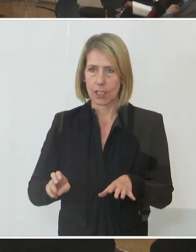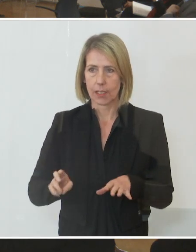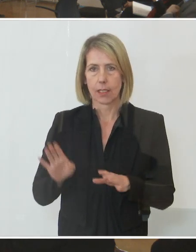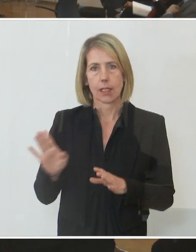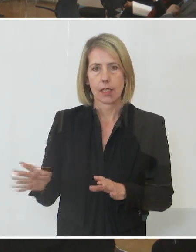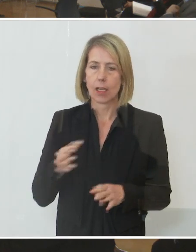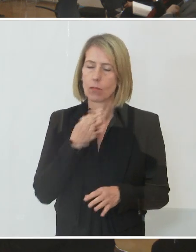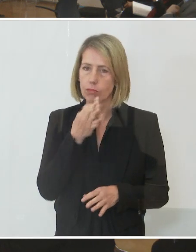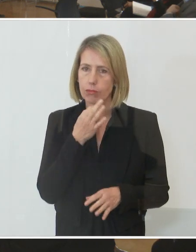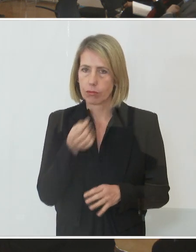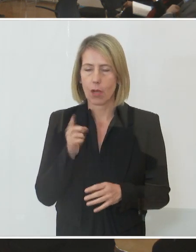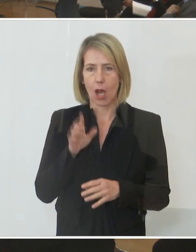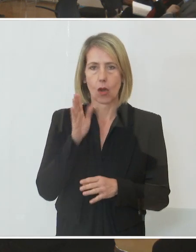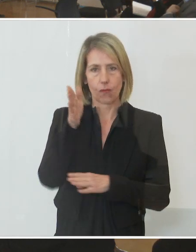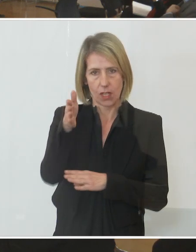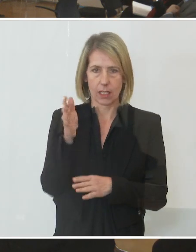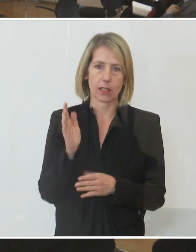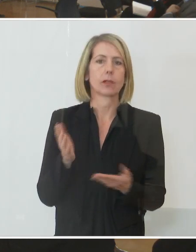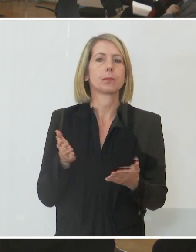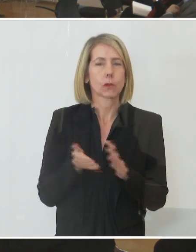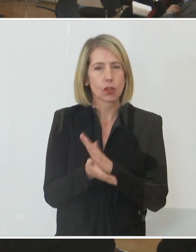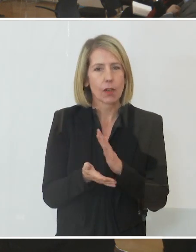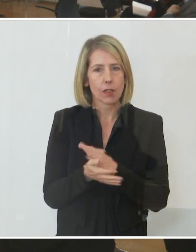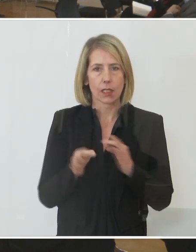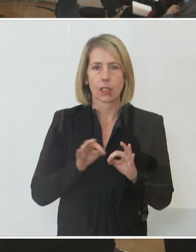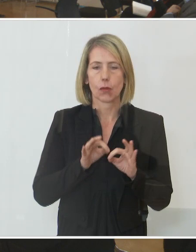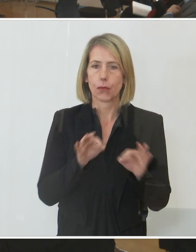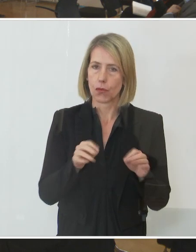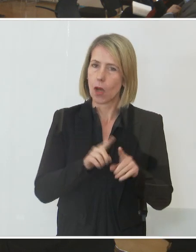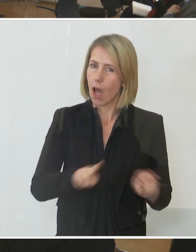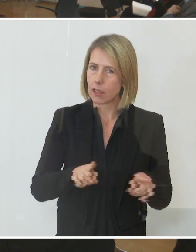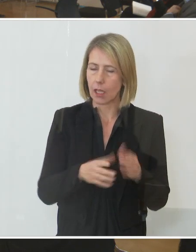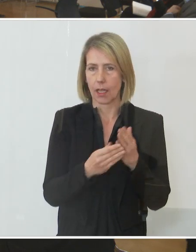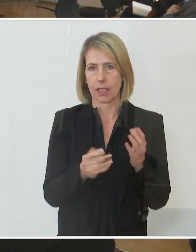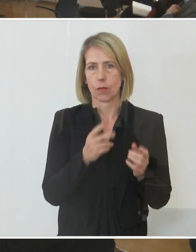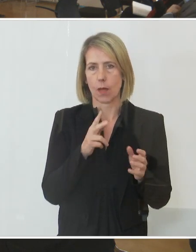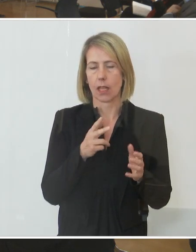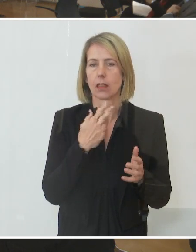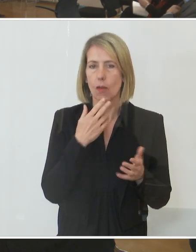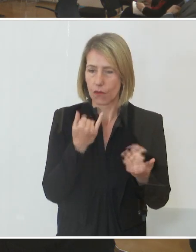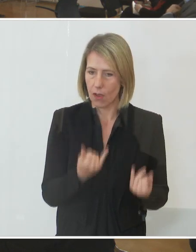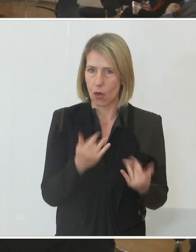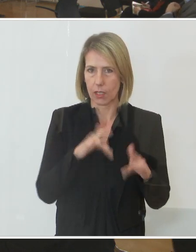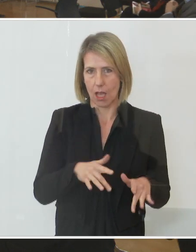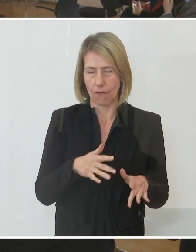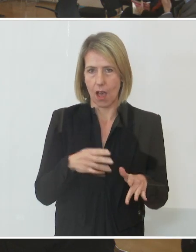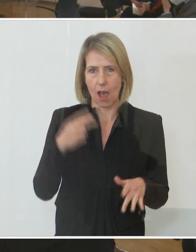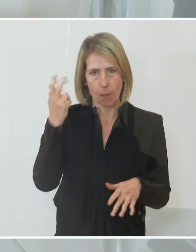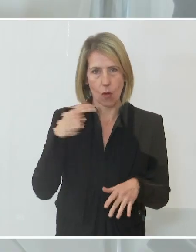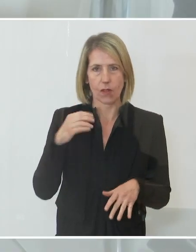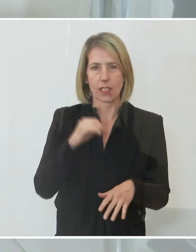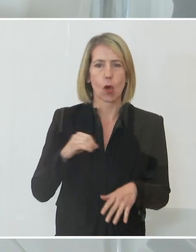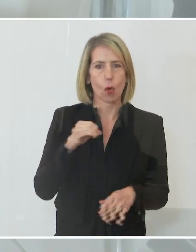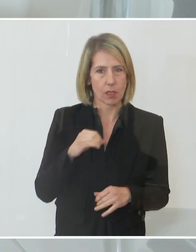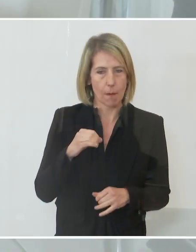Verfügung stellen wird in Vertretung sozusagen und stellvertretend für die Experten, die uns heute beraten haben. Darunter waren Prof. Herwig Ostermann,